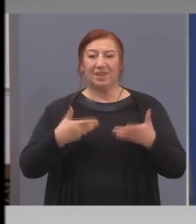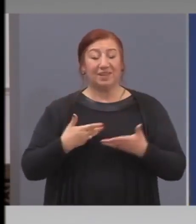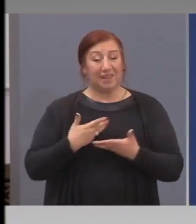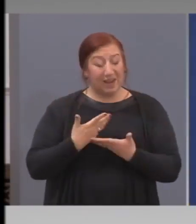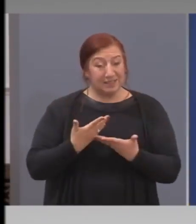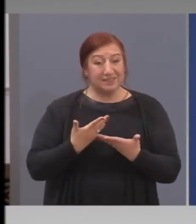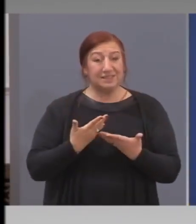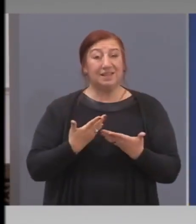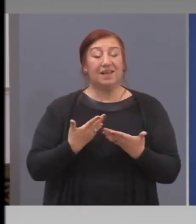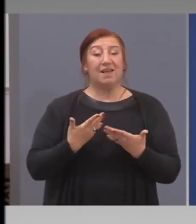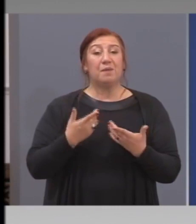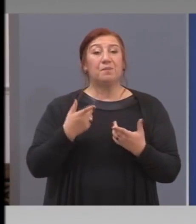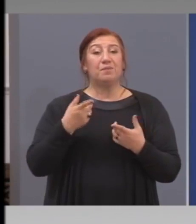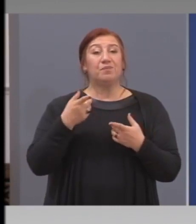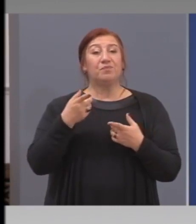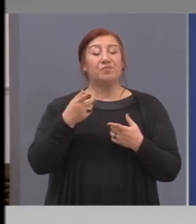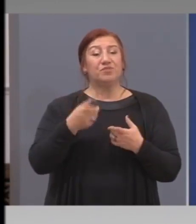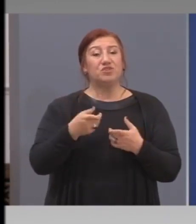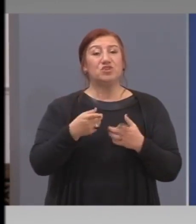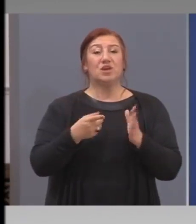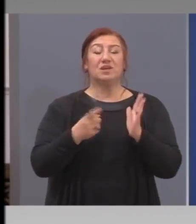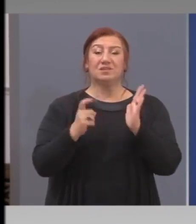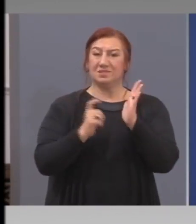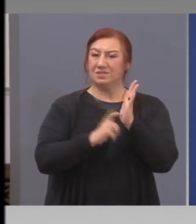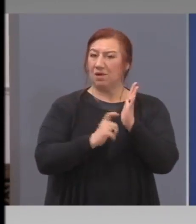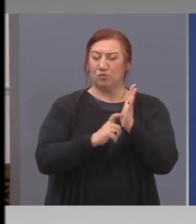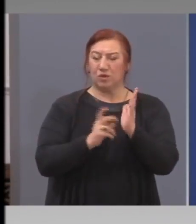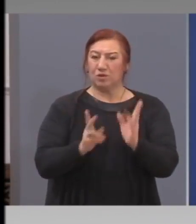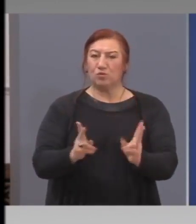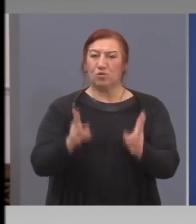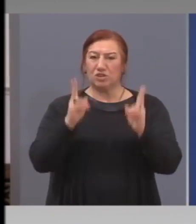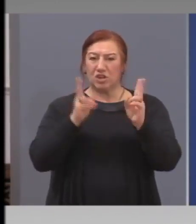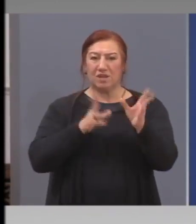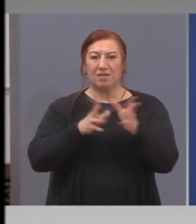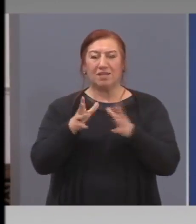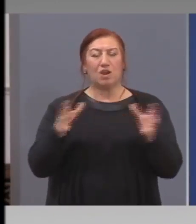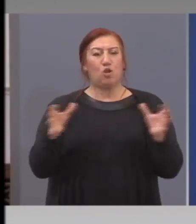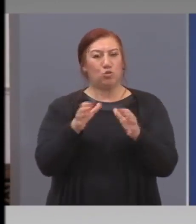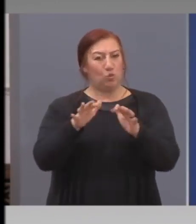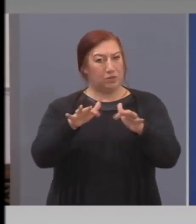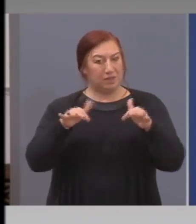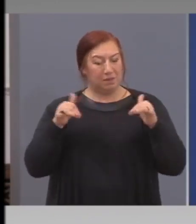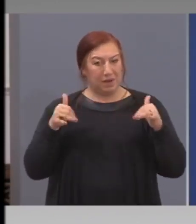с законодателно решение на парламента отложихме